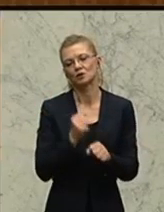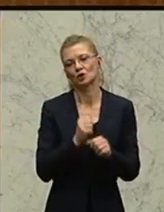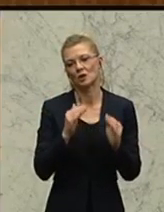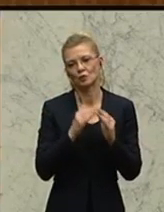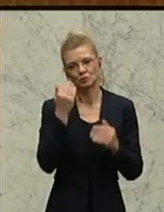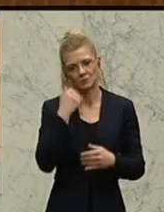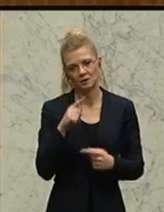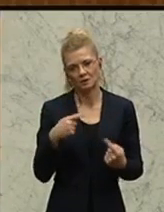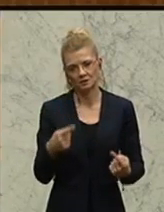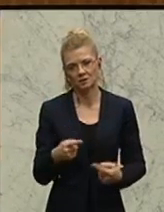Wohnsprecher der FPÖ.